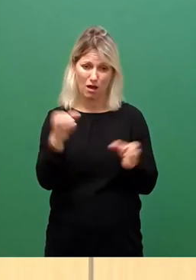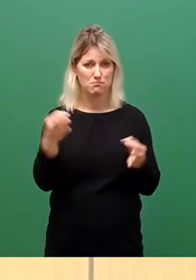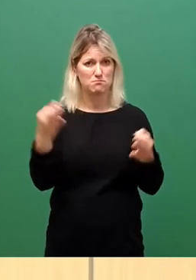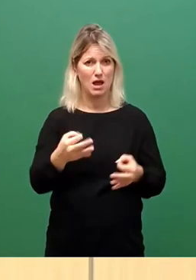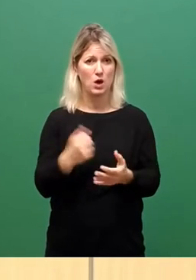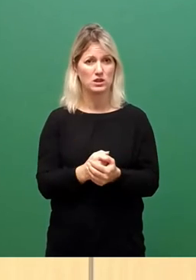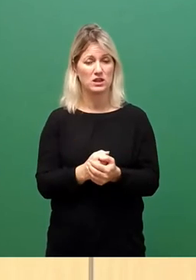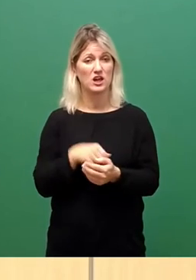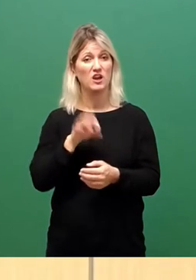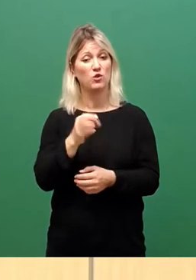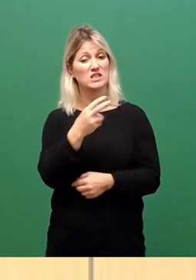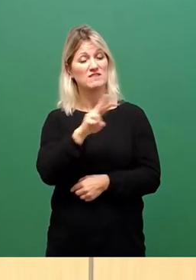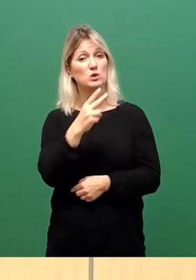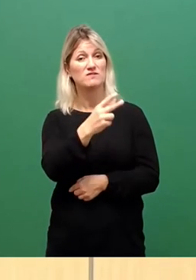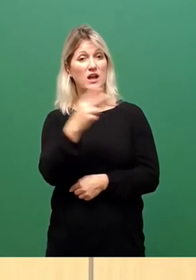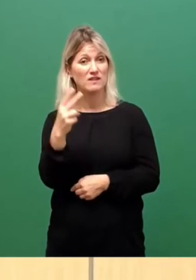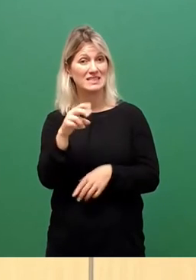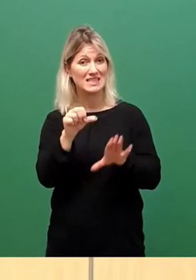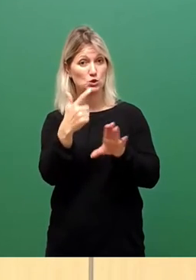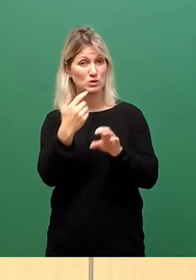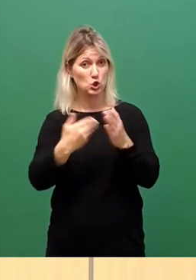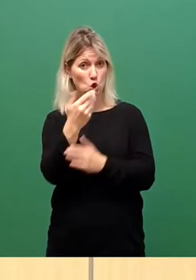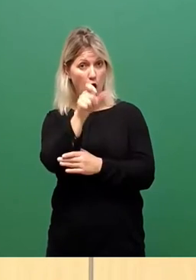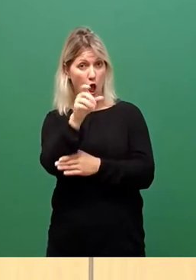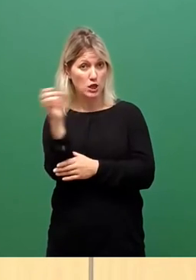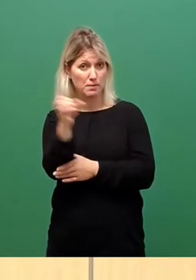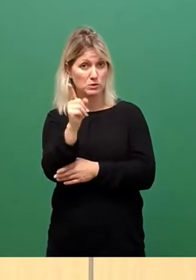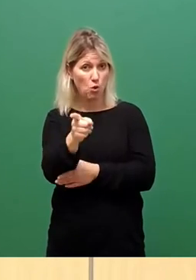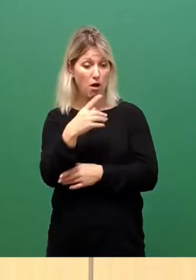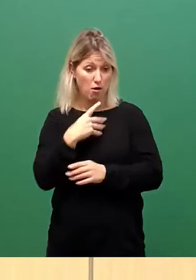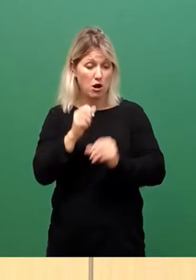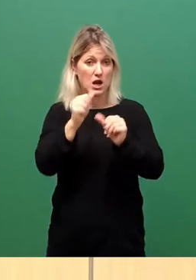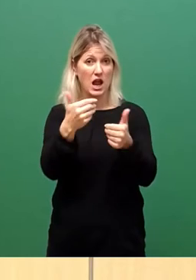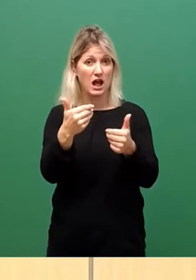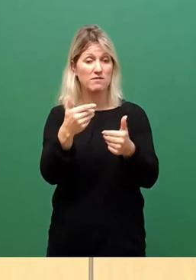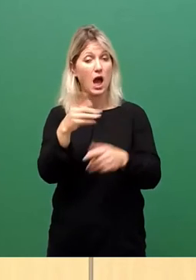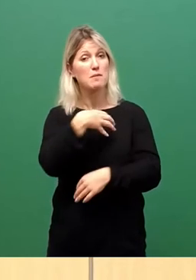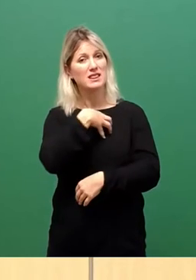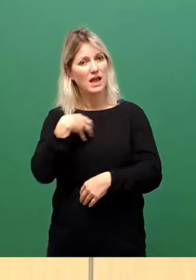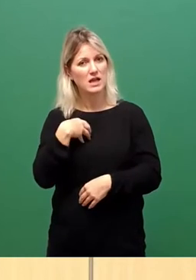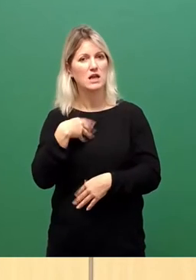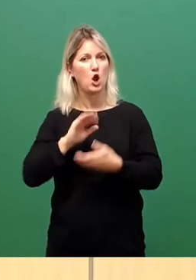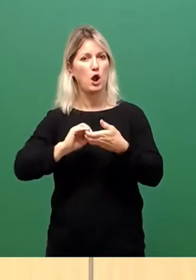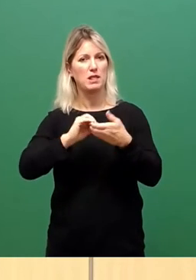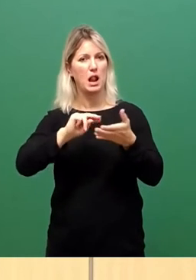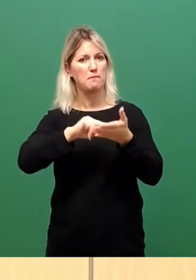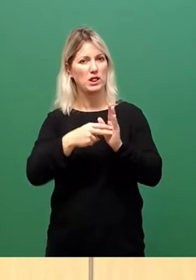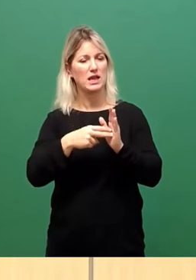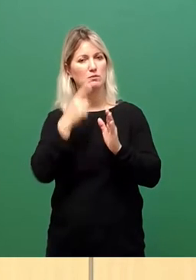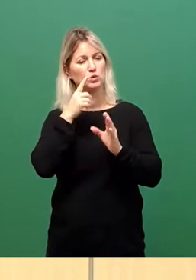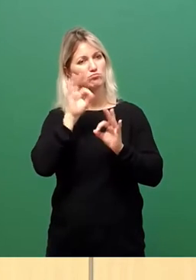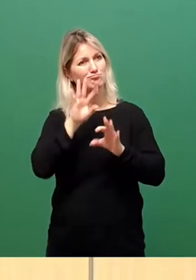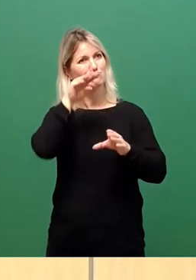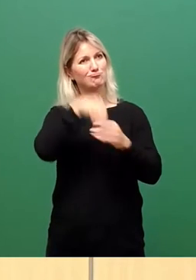können helfen, wenn die Dresdner Kommunalpolitik sie mit Inhalten füllt, die tatsächlich der Gesundheits und